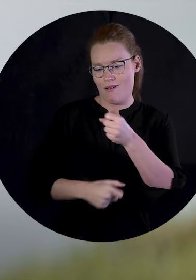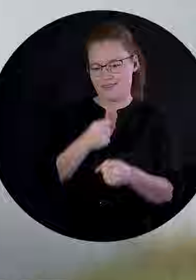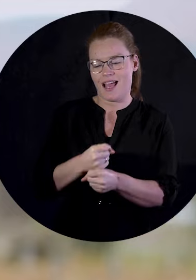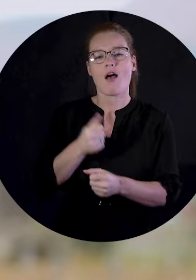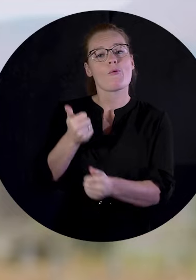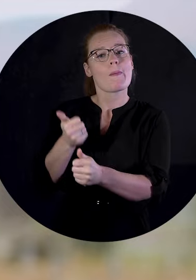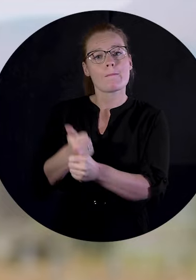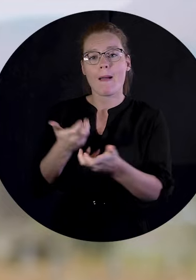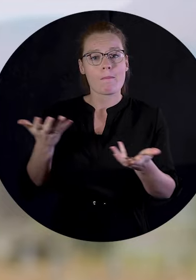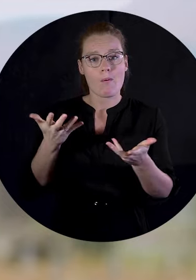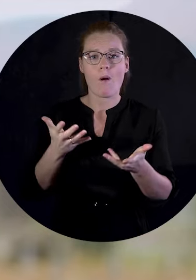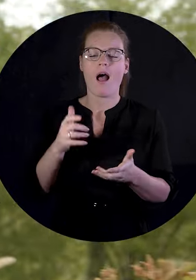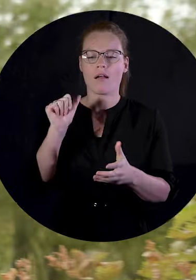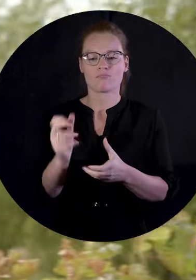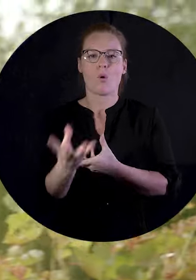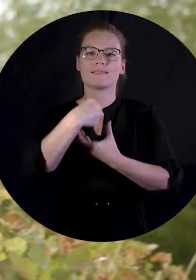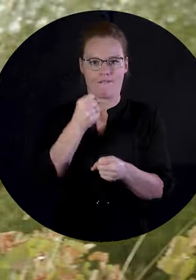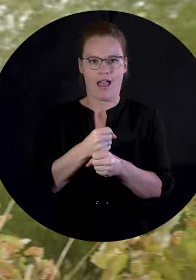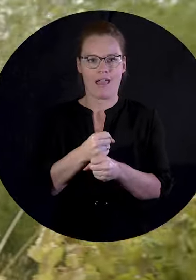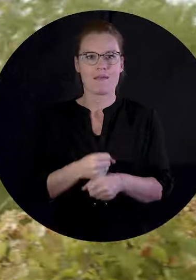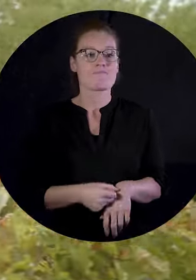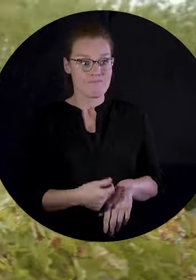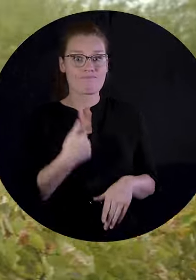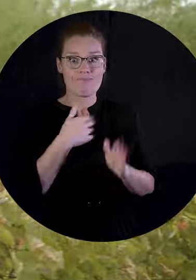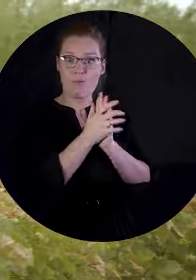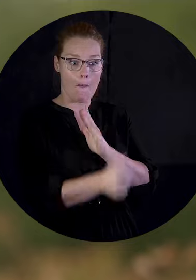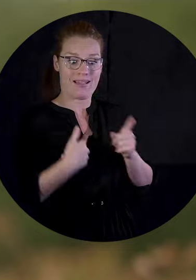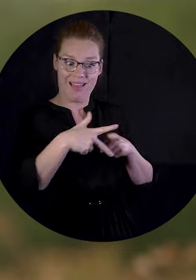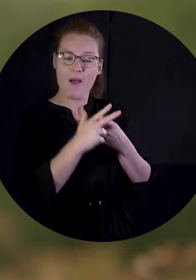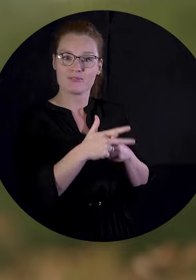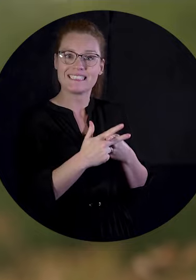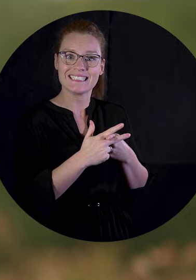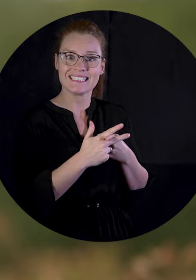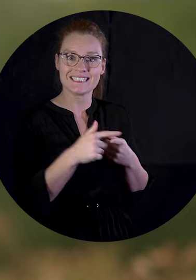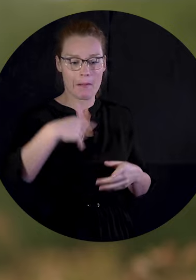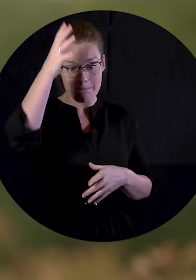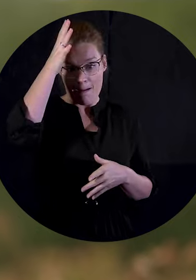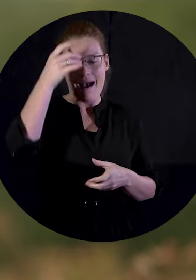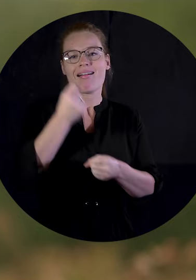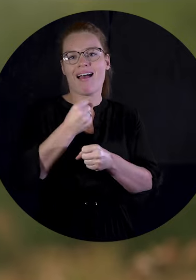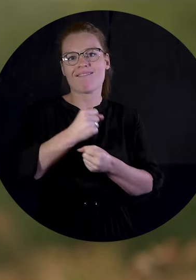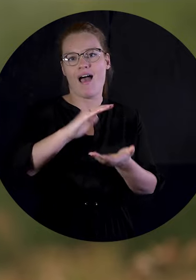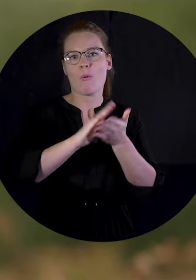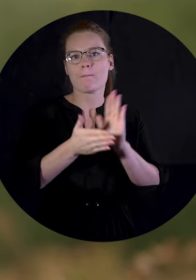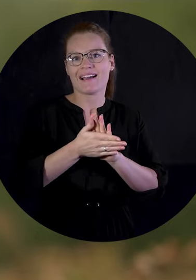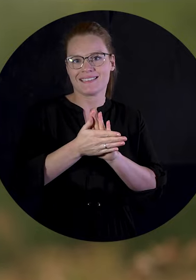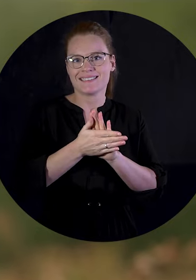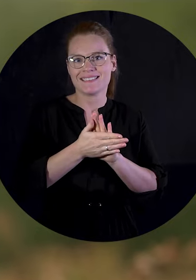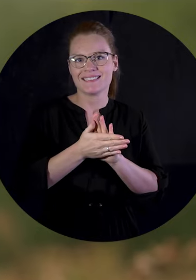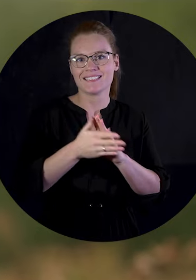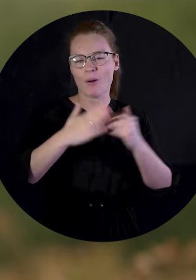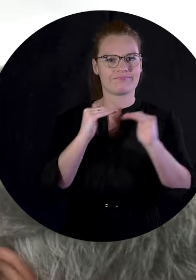trois ans et il est autiste Asperger. J'ai une bonne compétence avec les outils. Mon père était un